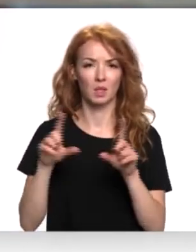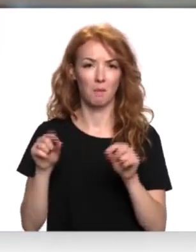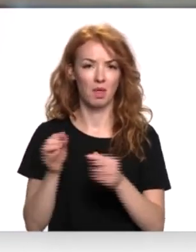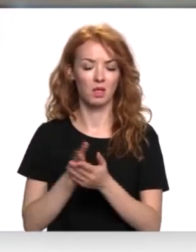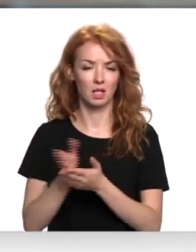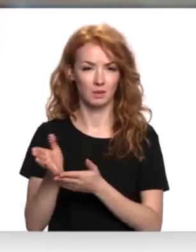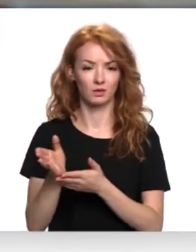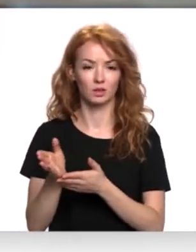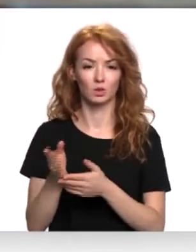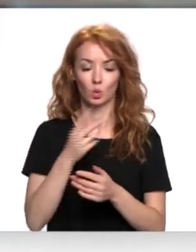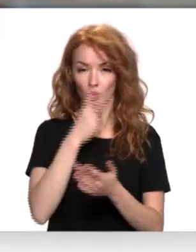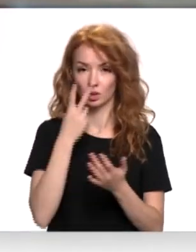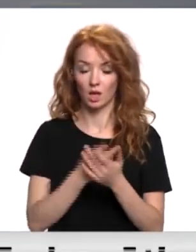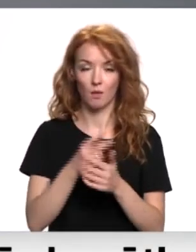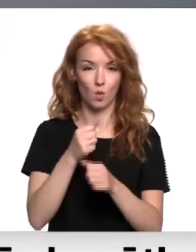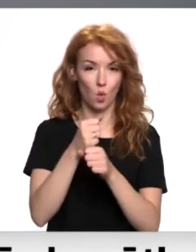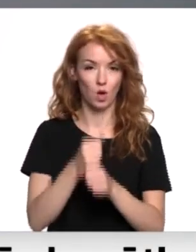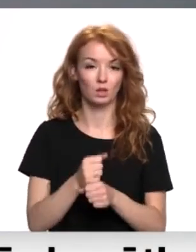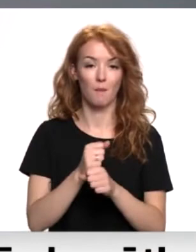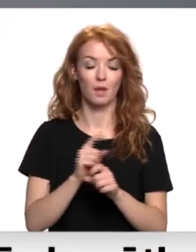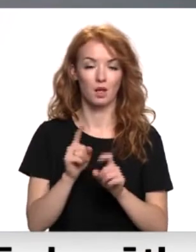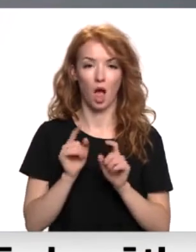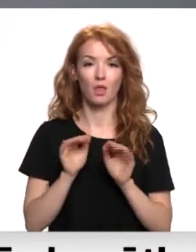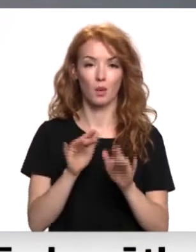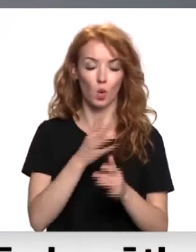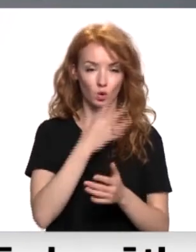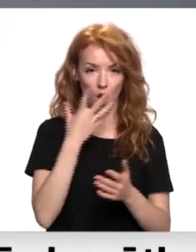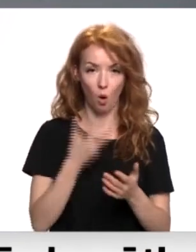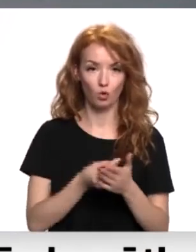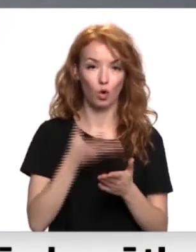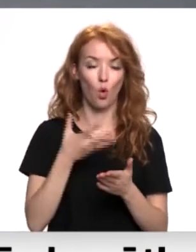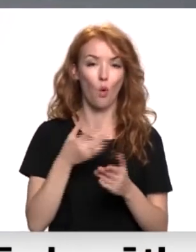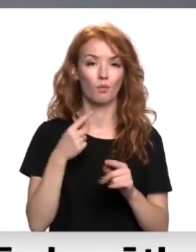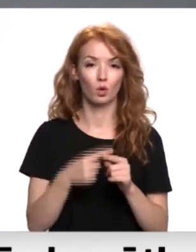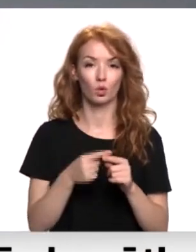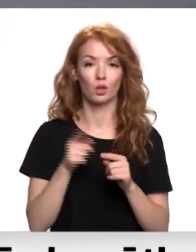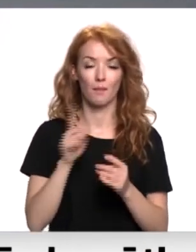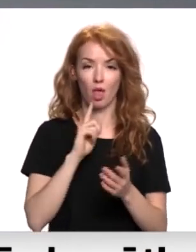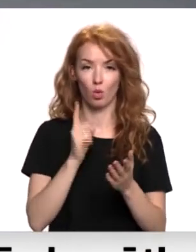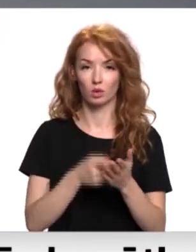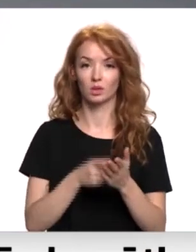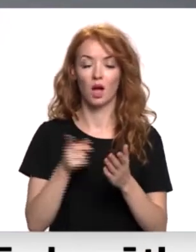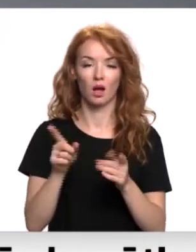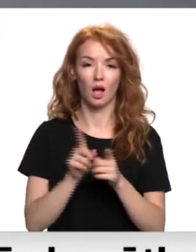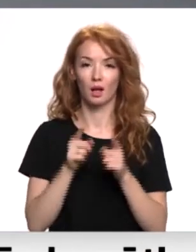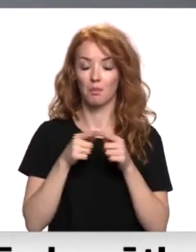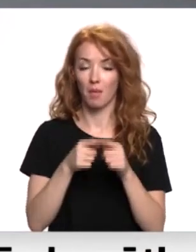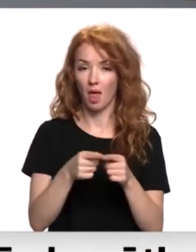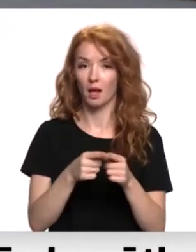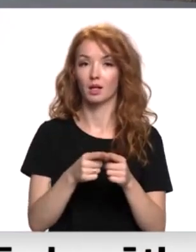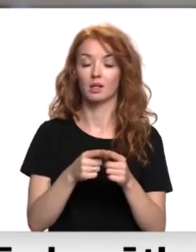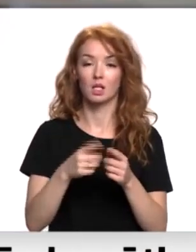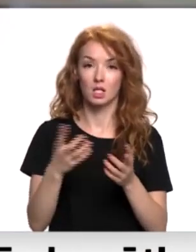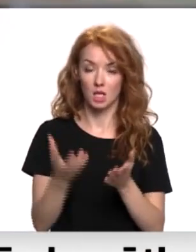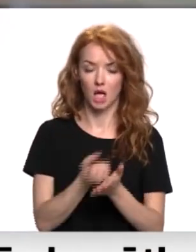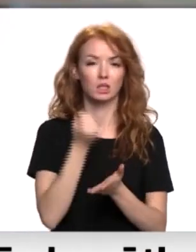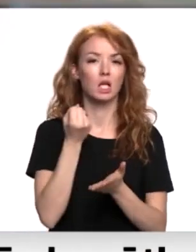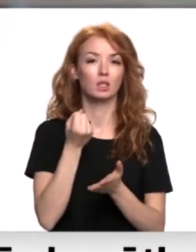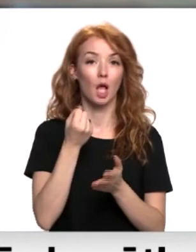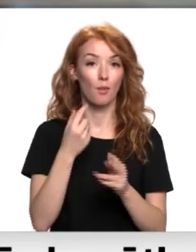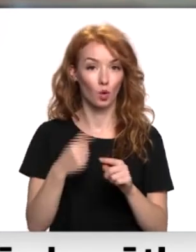virzienā, uzskatām, ka ostām jādarbojās ir autonomi, ostām ir jārunosaka strateģiskie mērķi, reāli sasniedzami